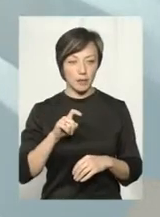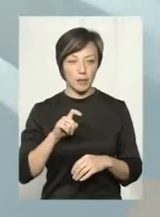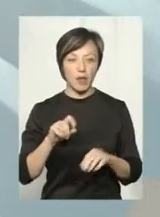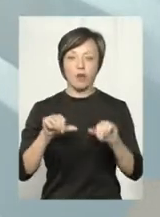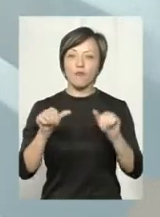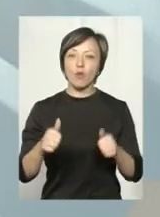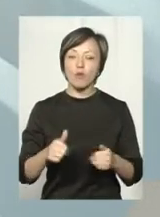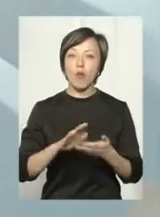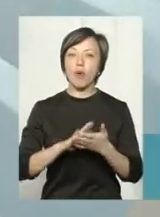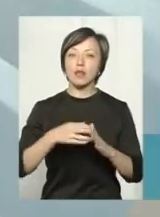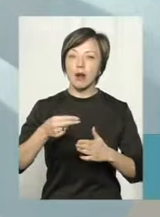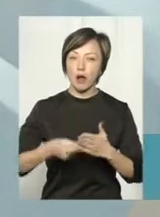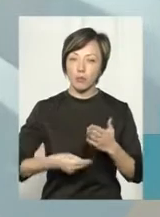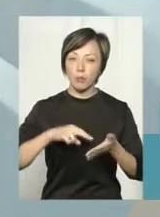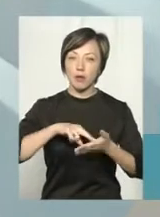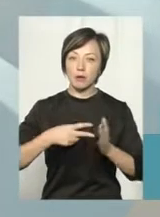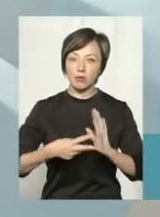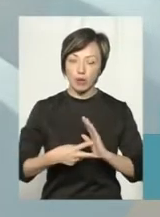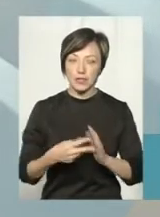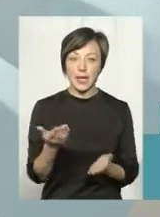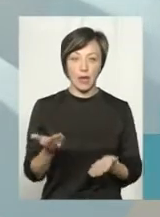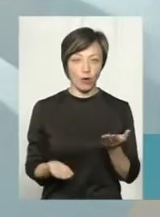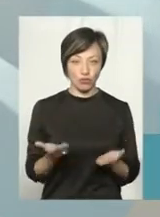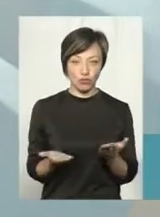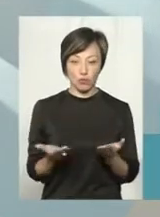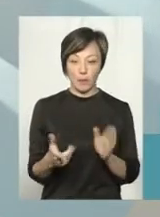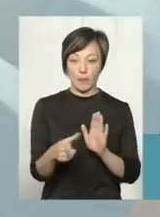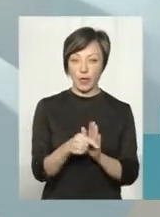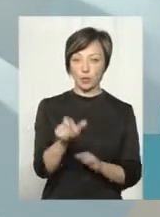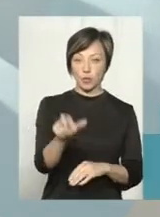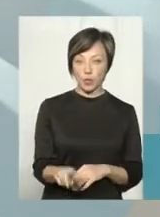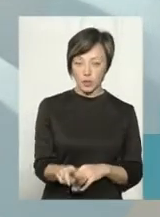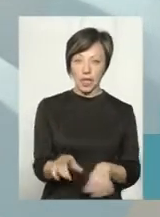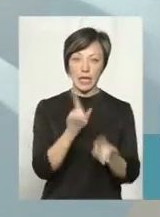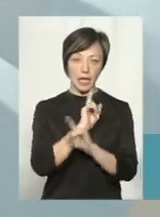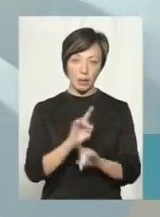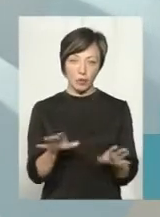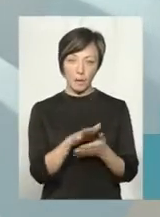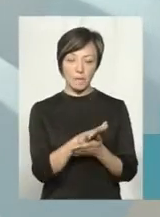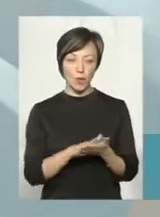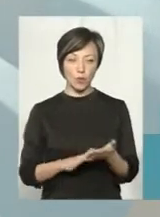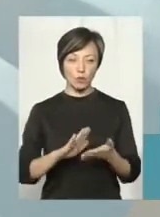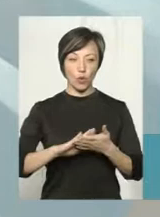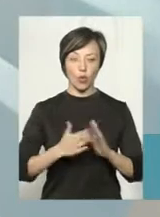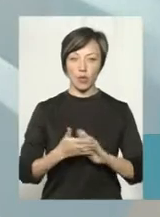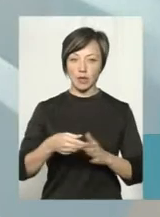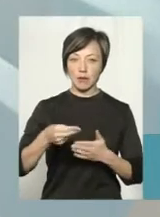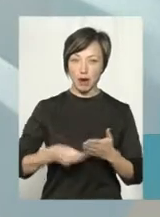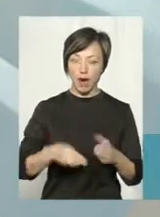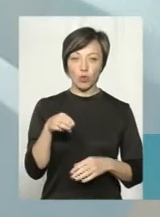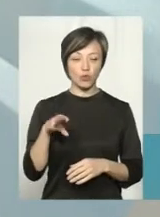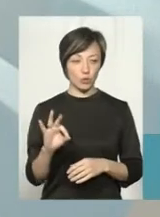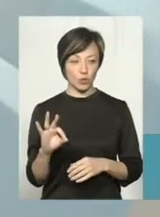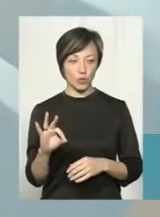Формою контракту передбачається, якщо з людиною не буде продовжено контракт, то